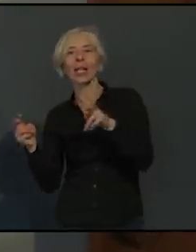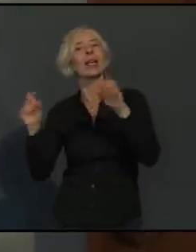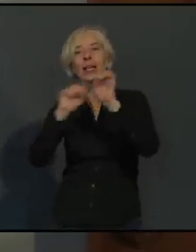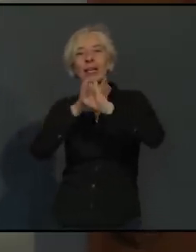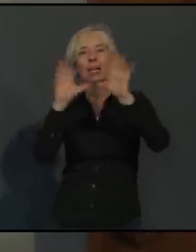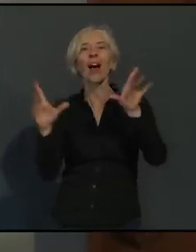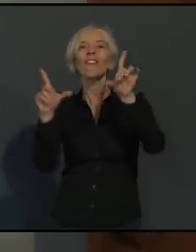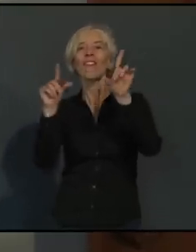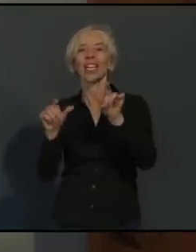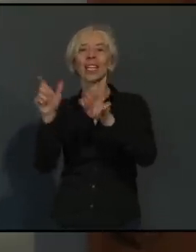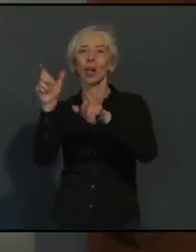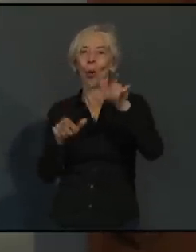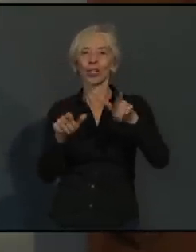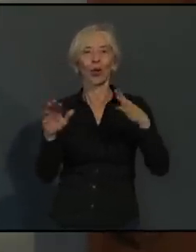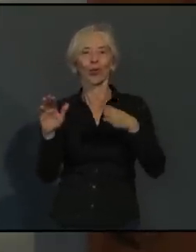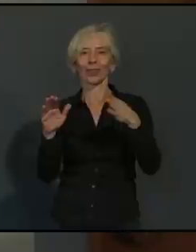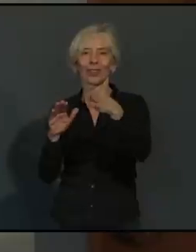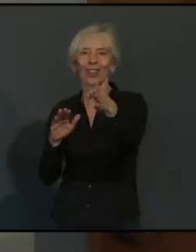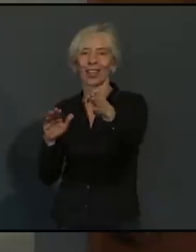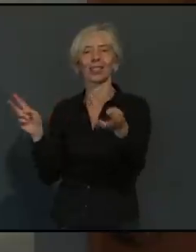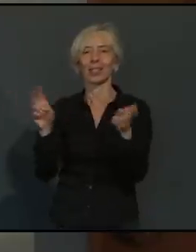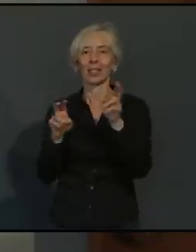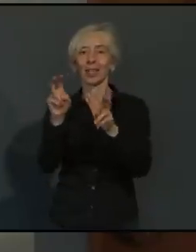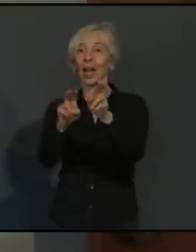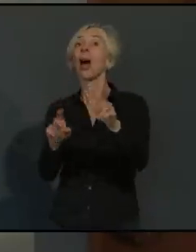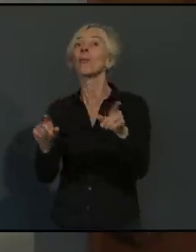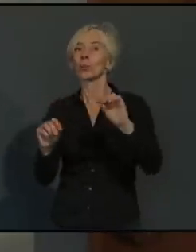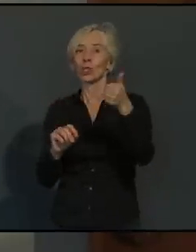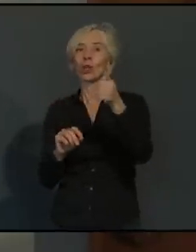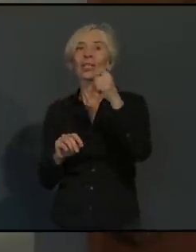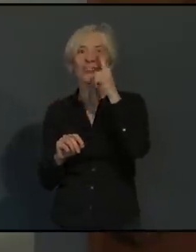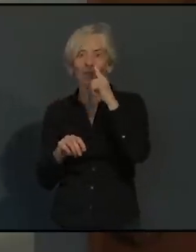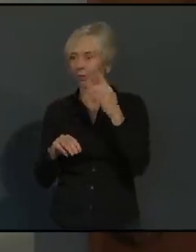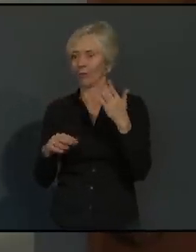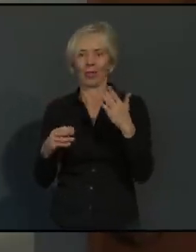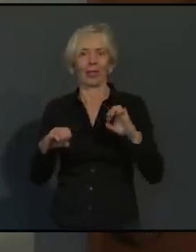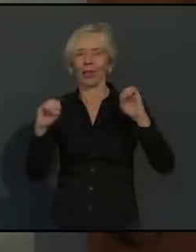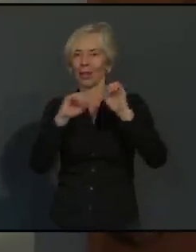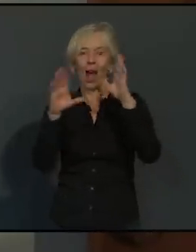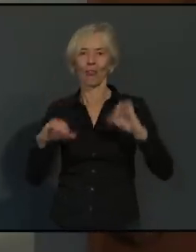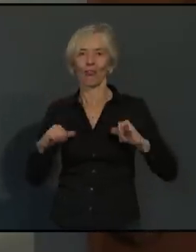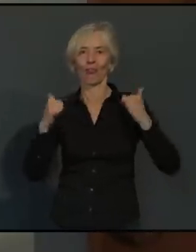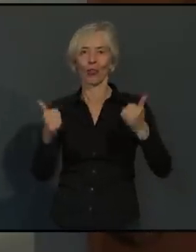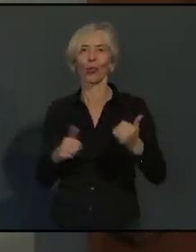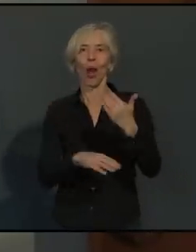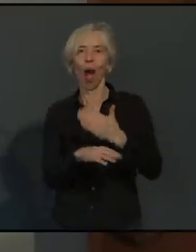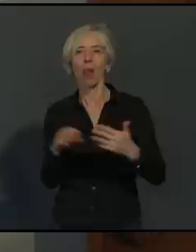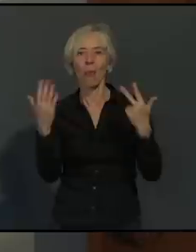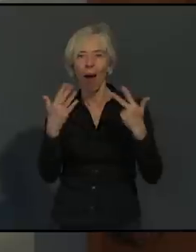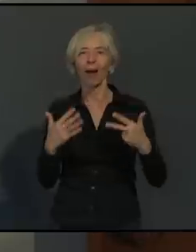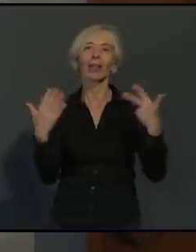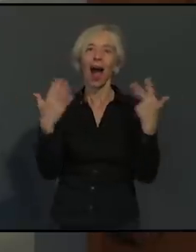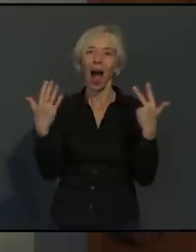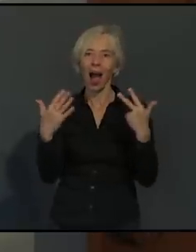Situation. Gerade wenn Schulzeiten sind, Schulbeginnzeiten, ist es für uns natürlich sehr, sehr wichtig, dass hier eine